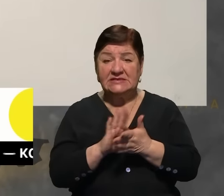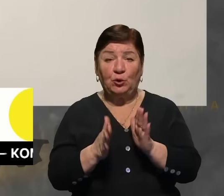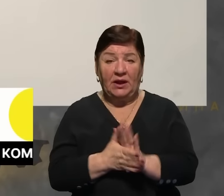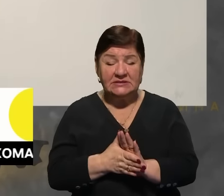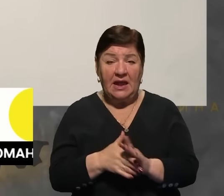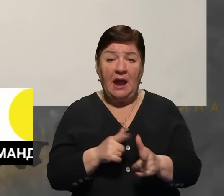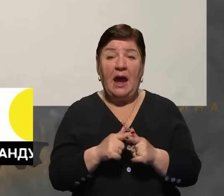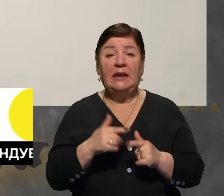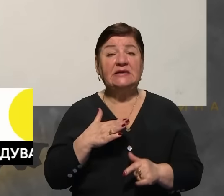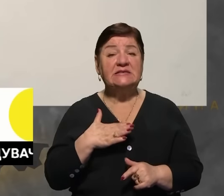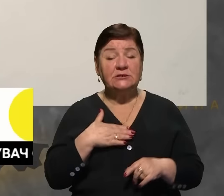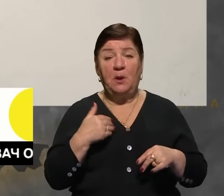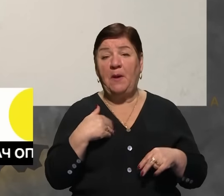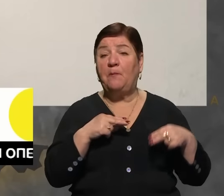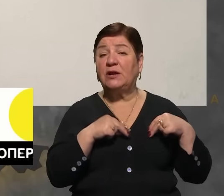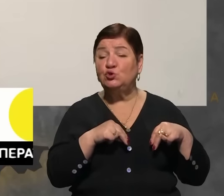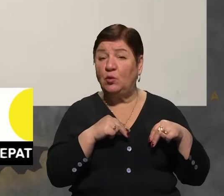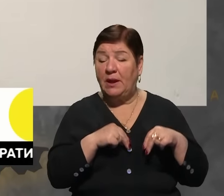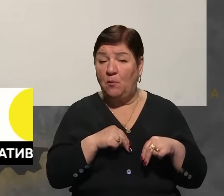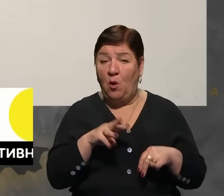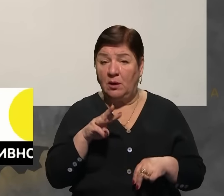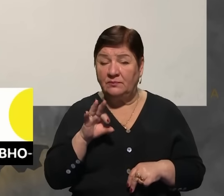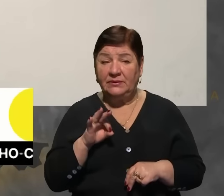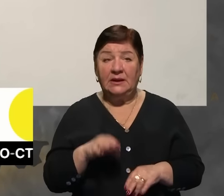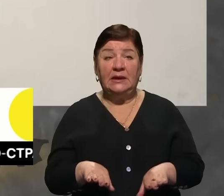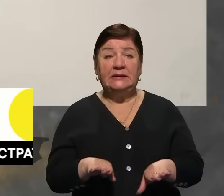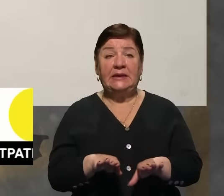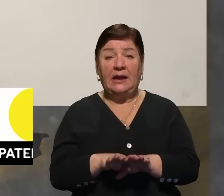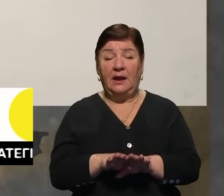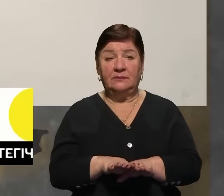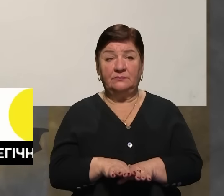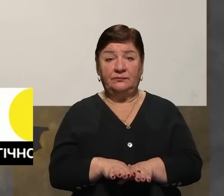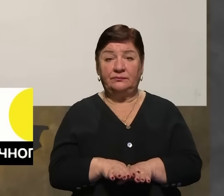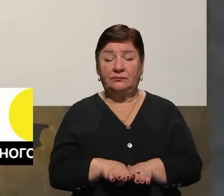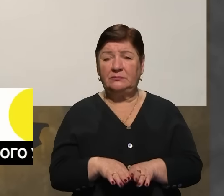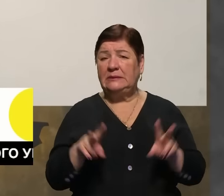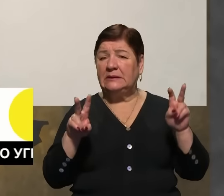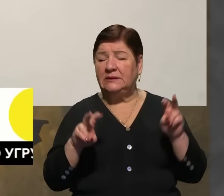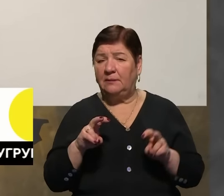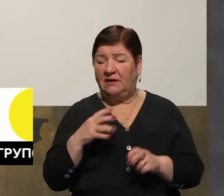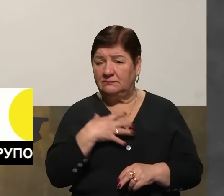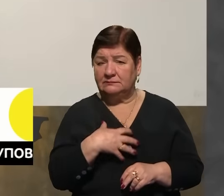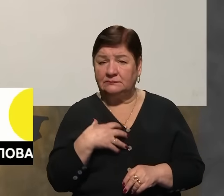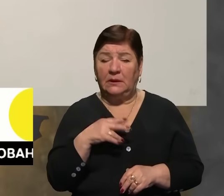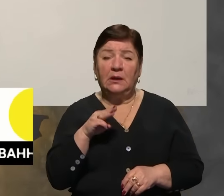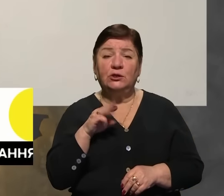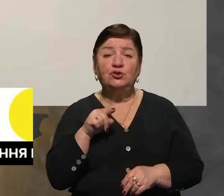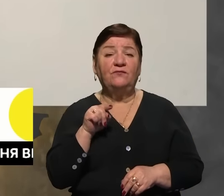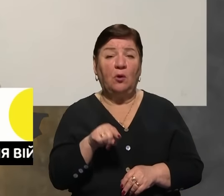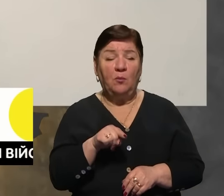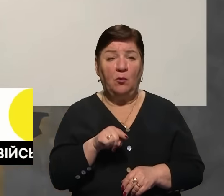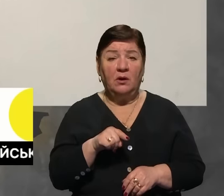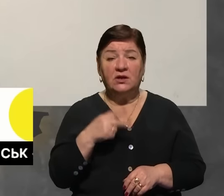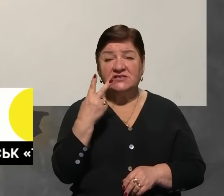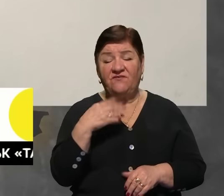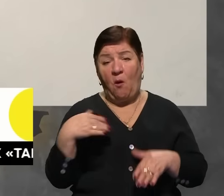але і з нашого боку ми працюємо, тобто, це зараз така остра тема, в тому сенсі, що з обох